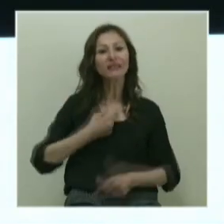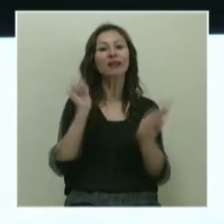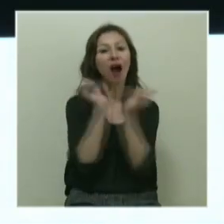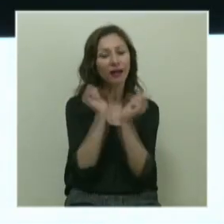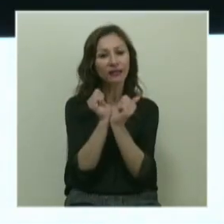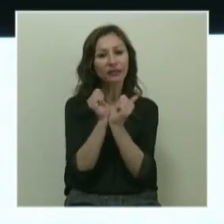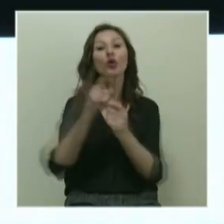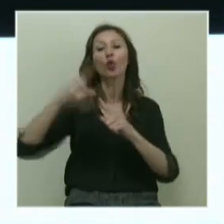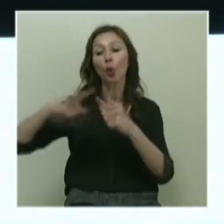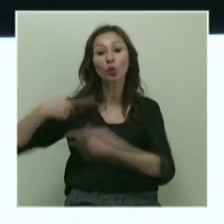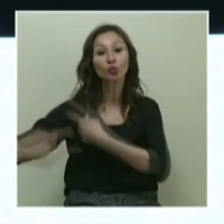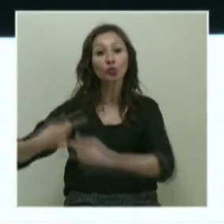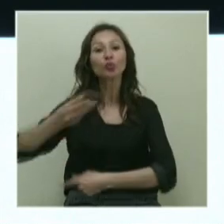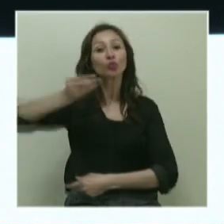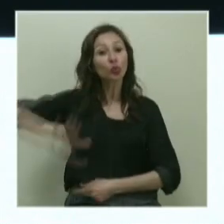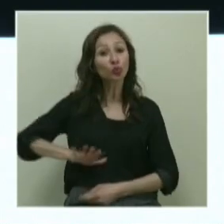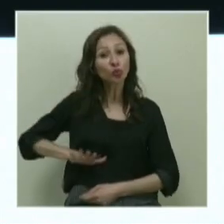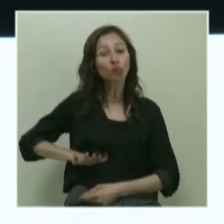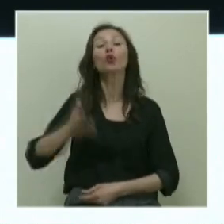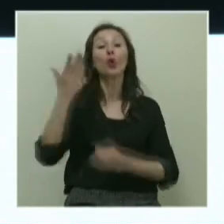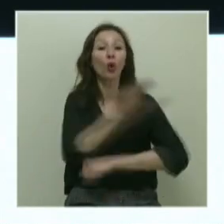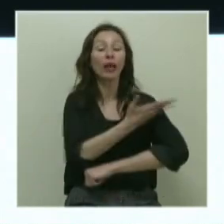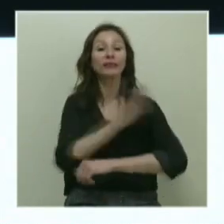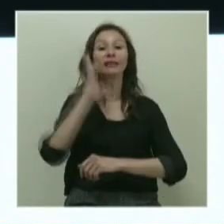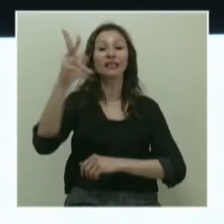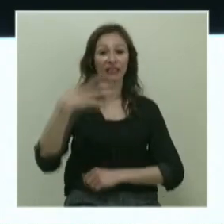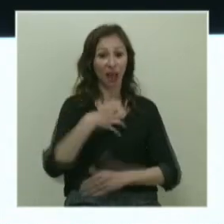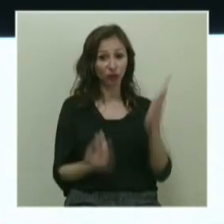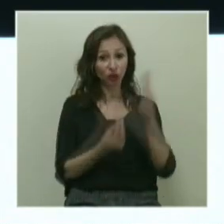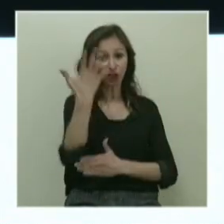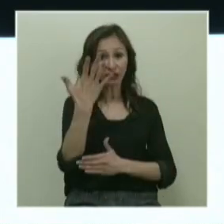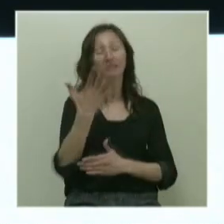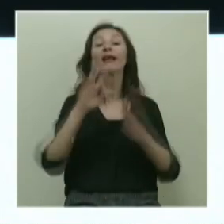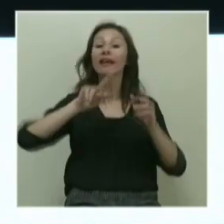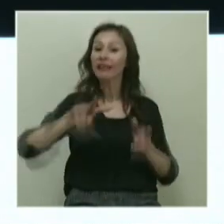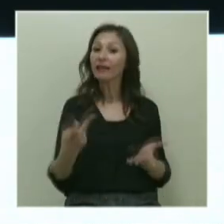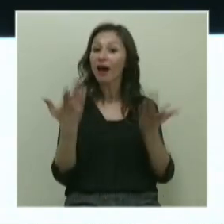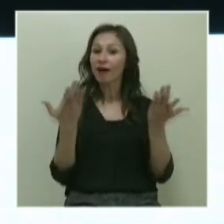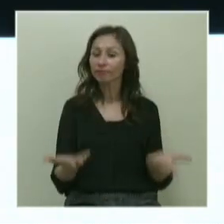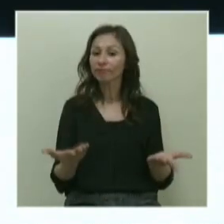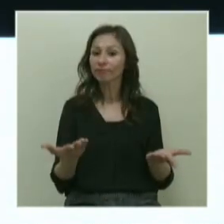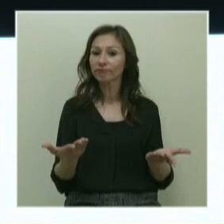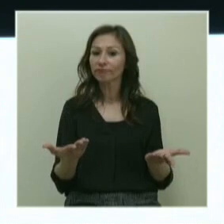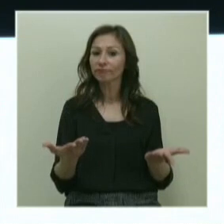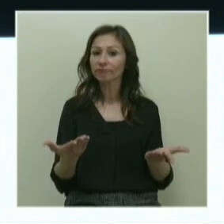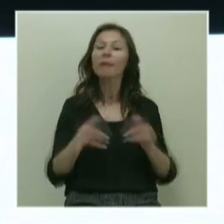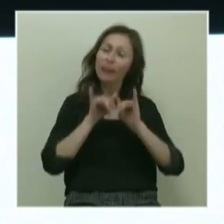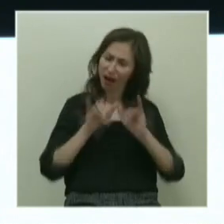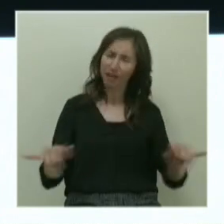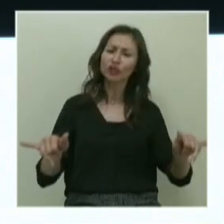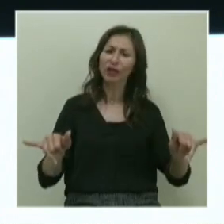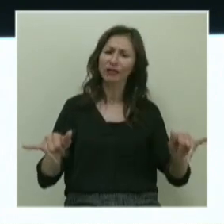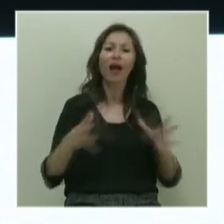ailenizin, torununuzun, çocuğunuzun, ülkenizin geleceğine sahip çıkacaksınız. Ya da aynı şekilde